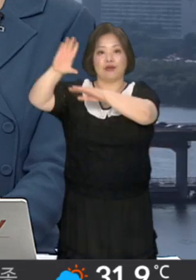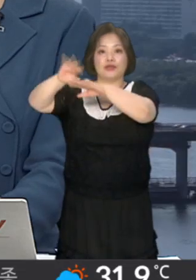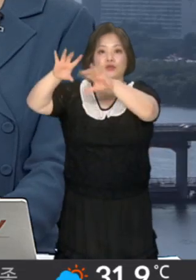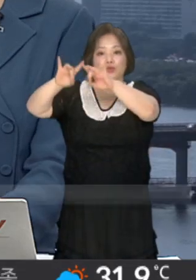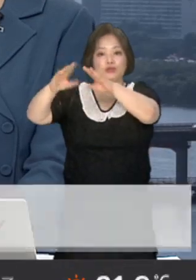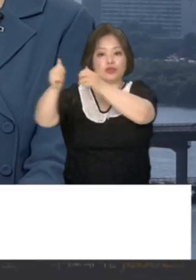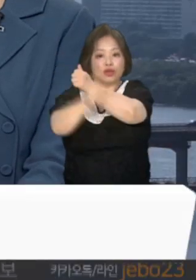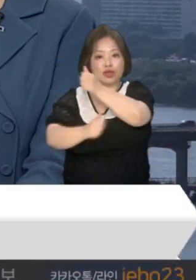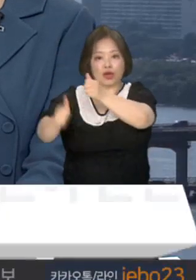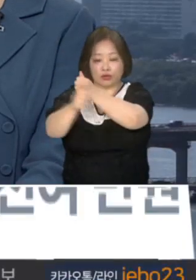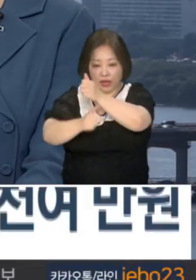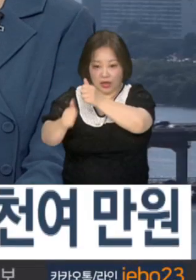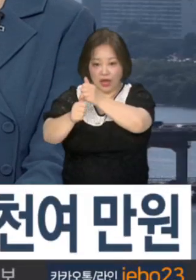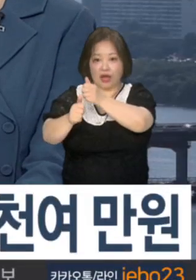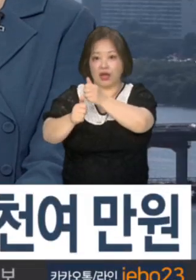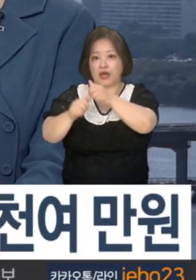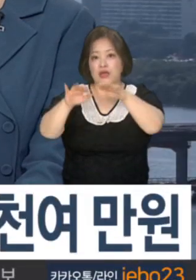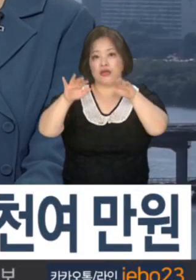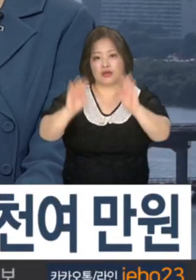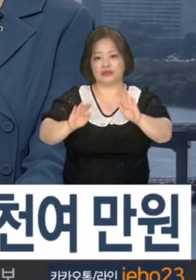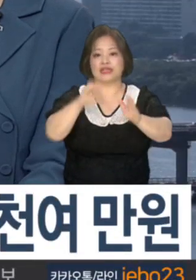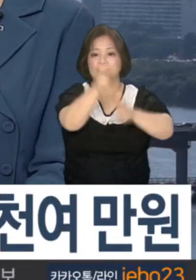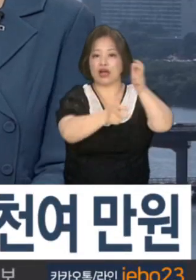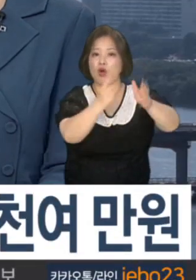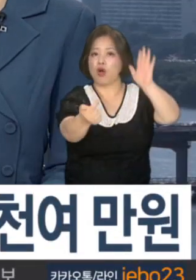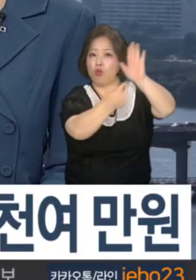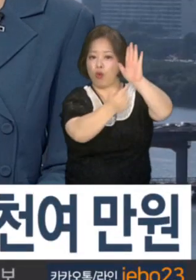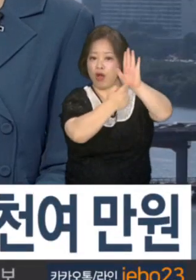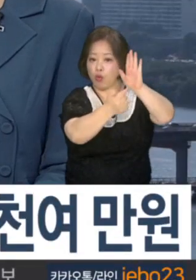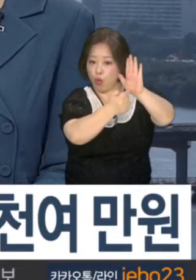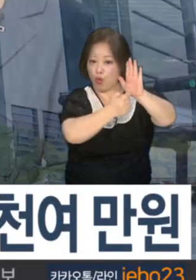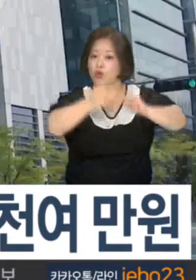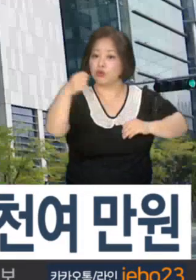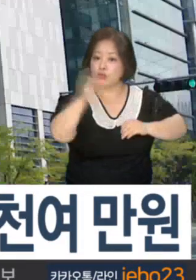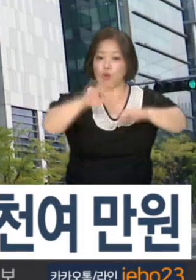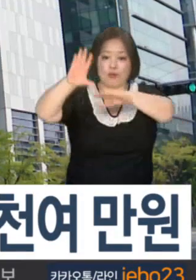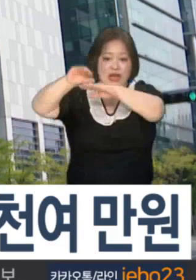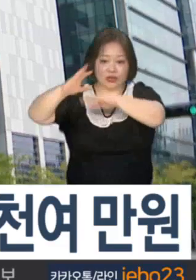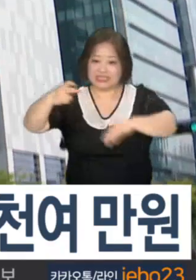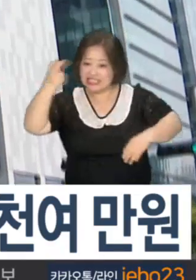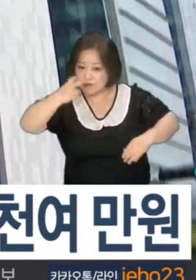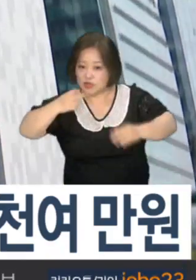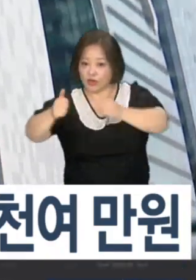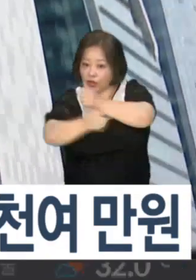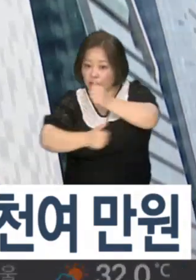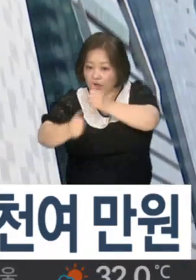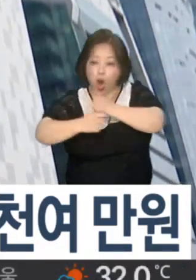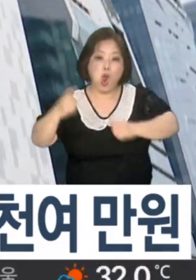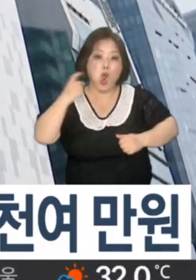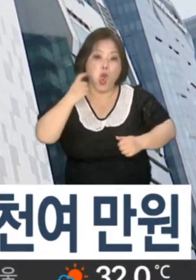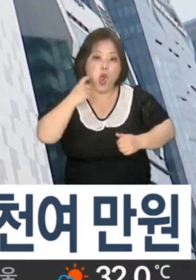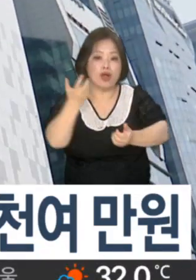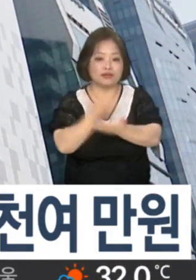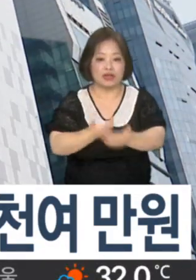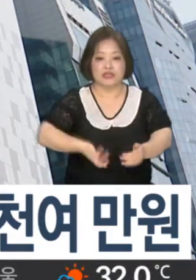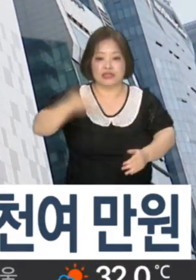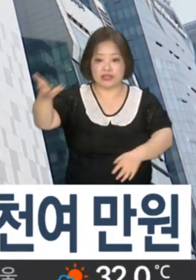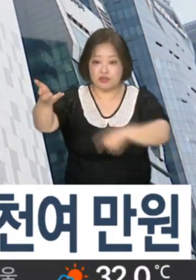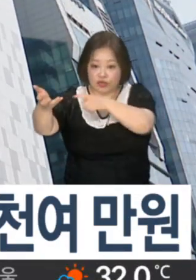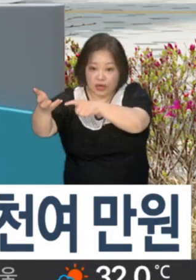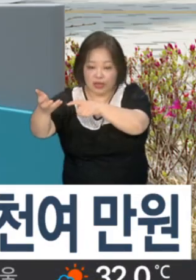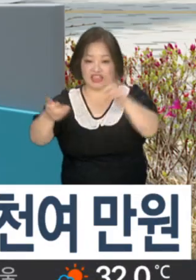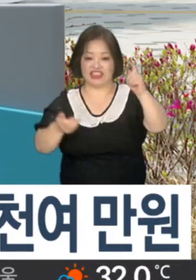방송통신위원회가 금지된 상업광고를 송출하고 방송통신심의위원회에 허위 자료를 제출했다며